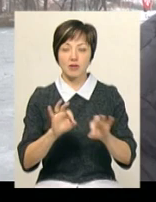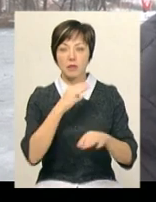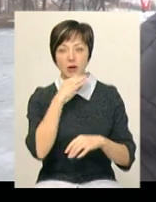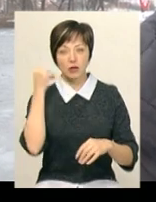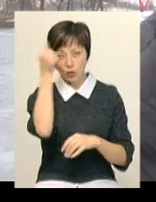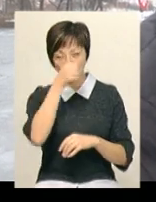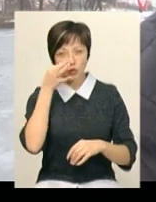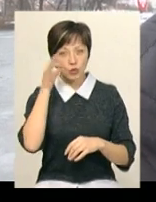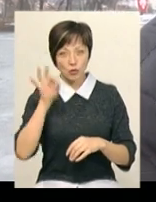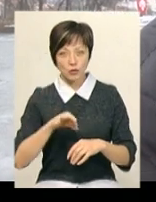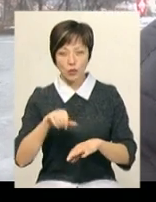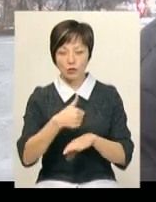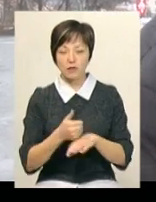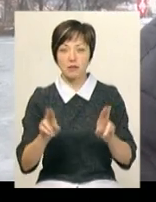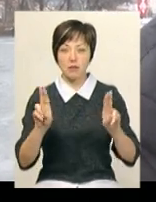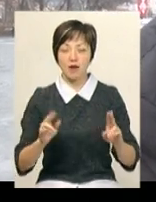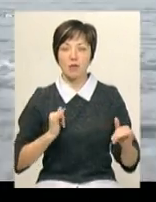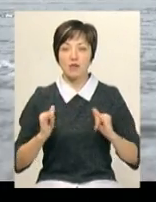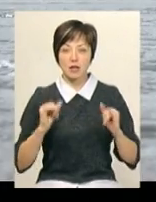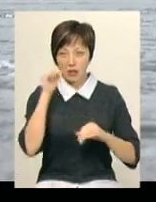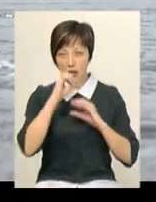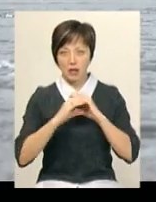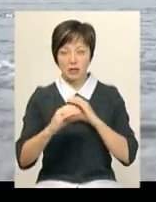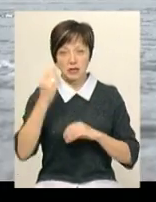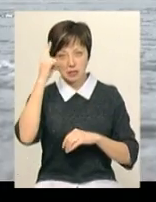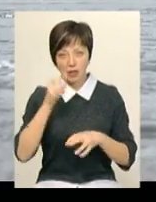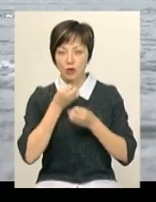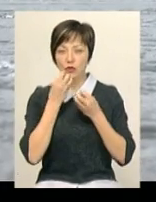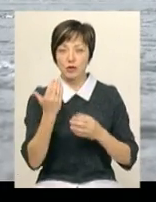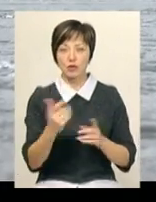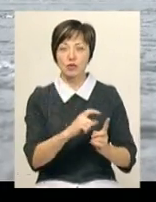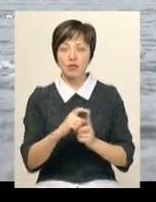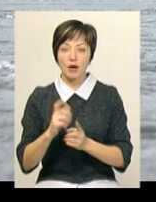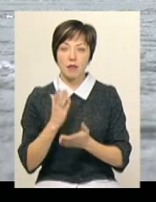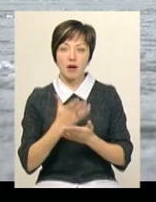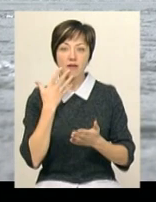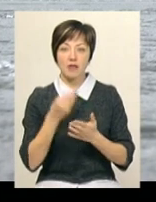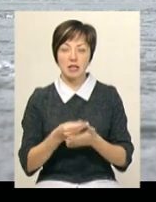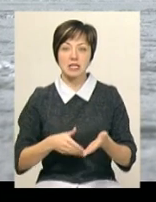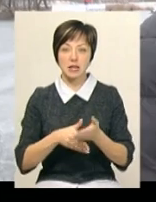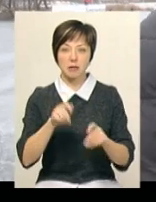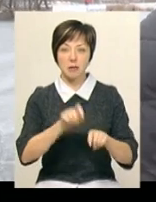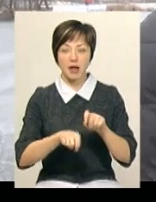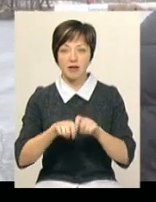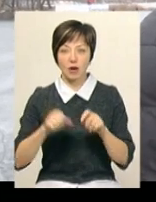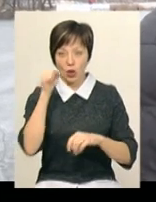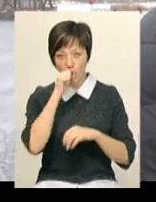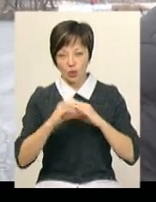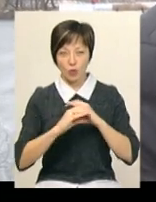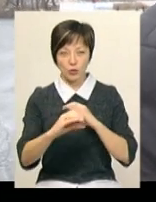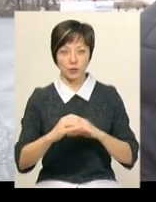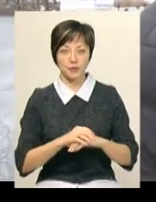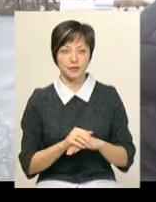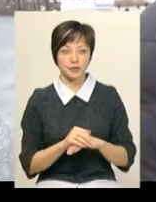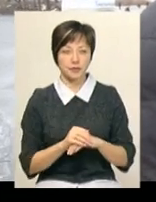багаторічному досвіду про основні правила поведінки на кризі знає добре. За його словами, має власний засіб перевірки льоду. У мене засіб один і